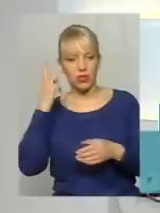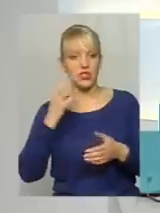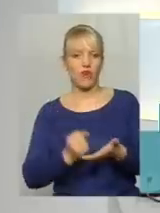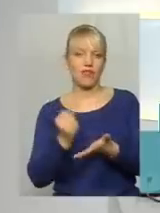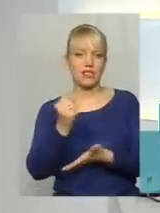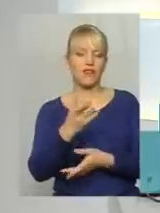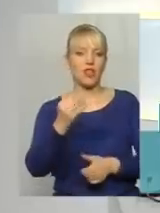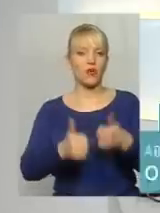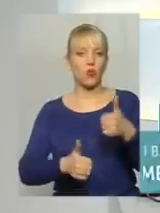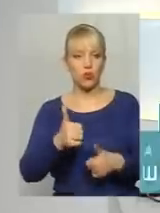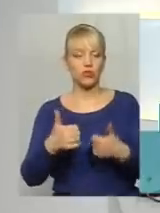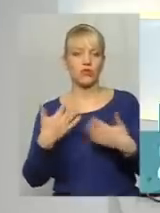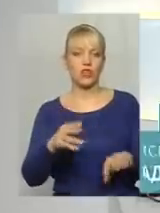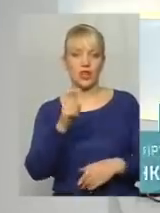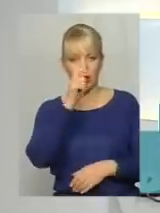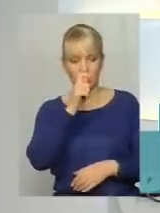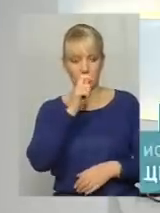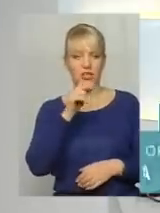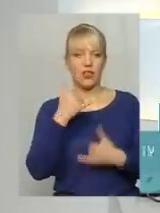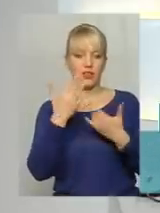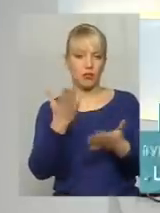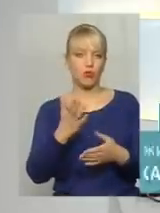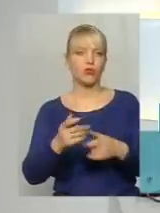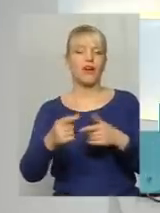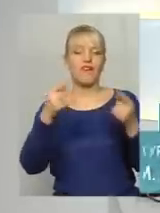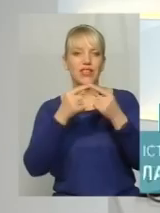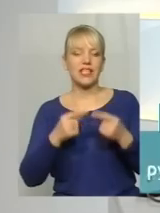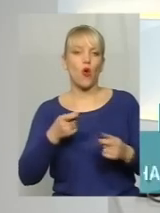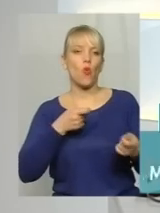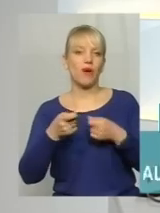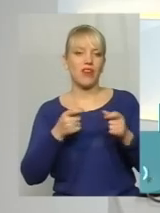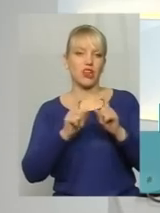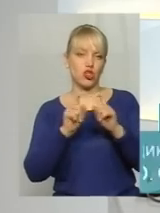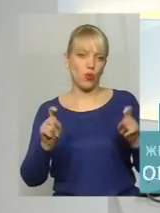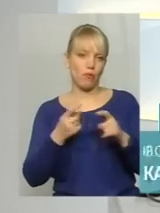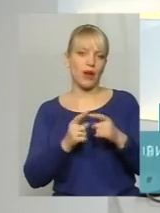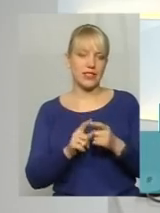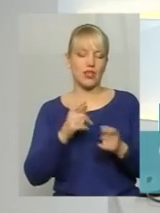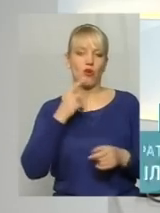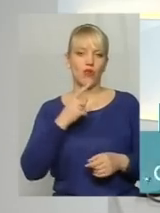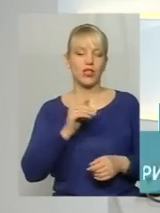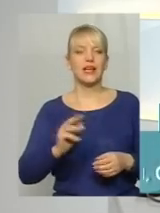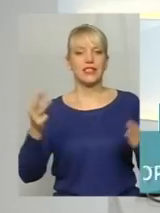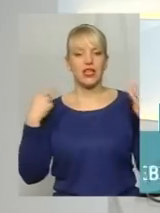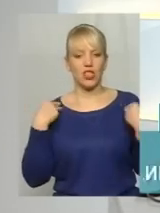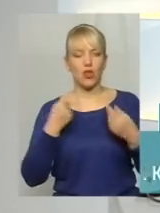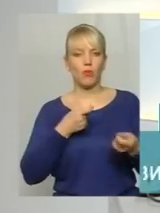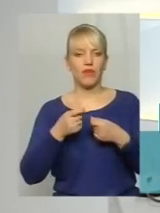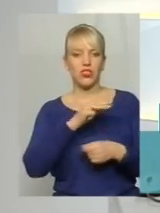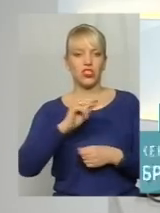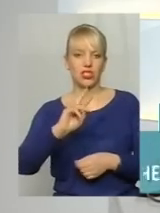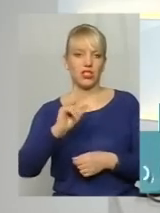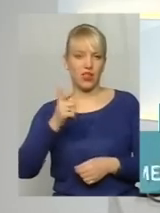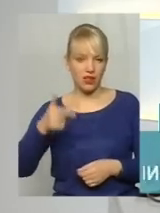конкурс вже у квітні. Для них буде визначено управляючі компанії. Про це сьогодні ми говорили із начальником управління житлово-комунального